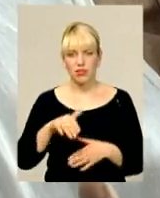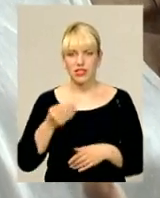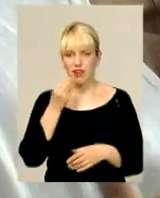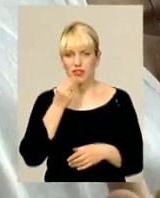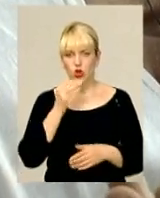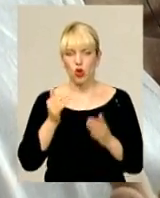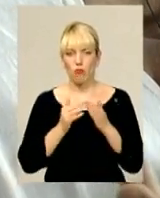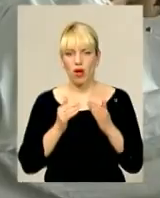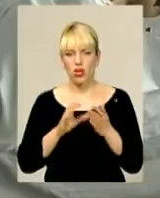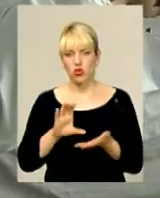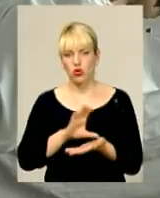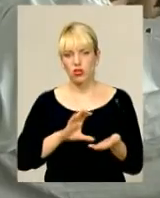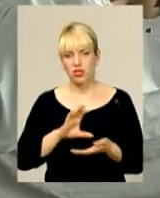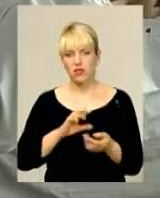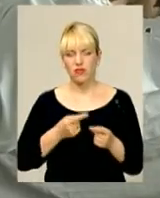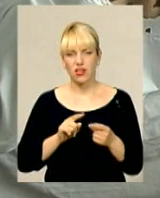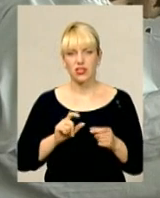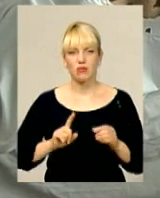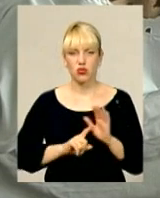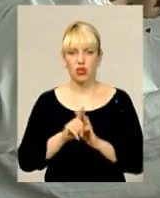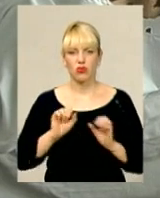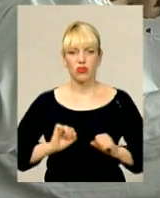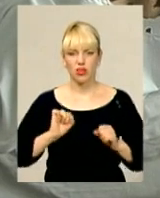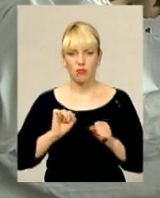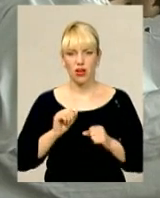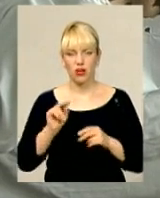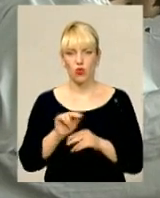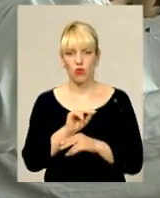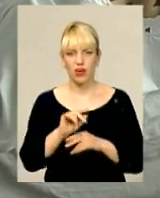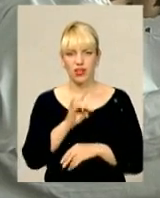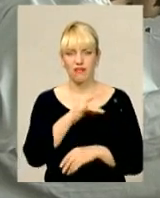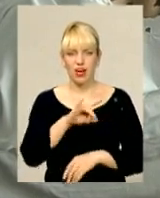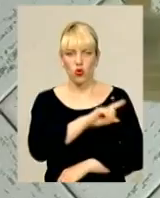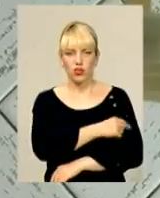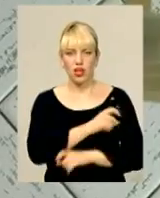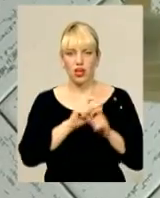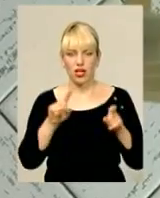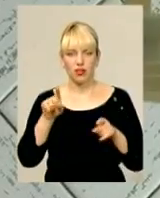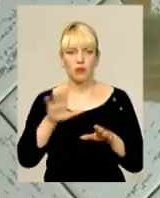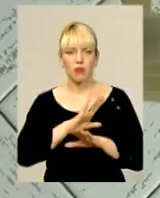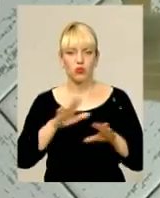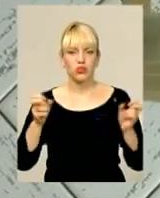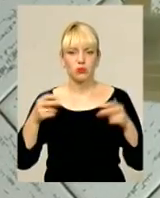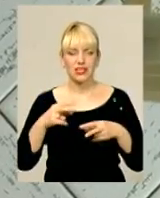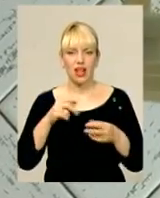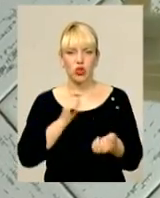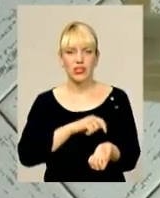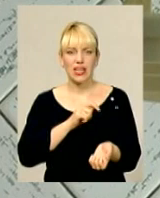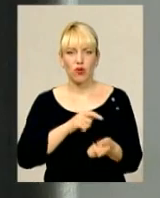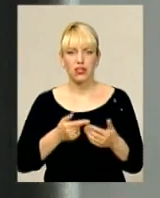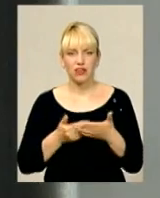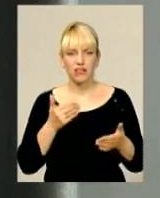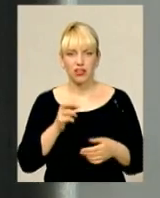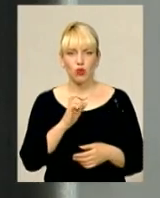домашньої консервації. Спочатку його намагалися лікувати у районній лікарні. Проте там не було спеціальної сироватки від ботулізму.